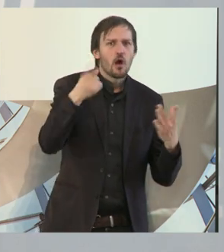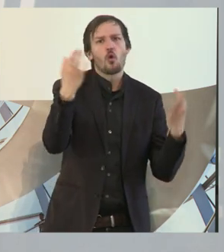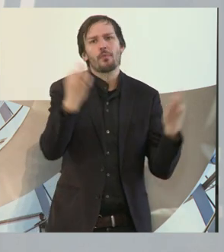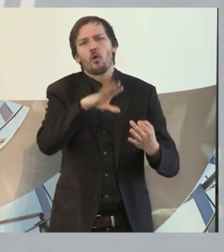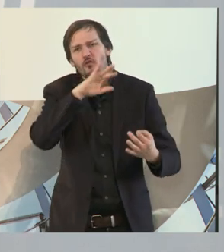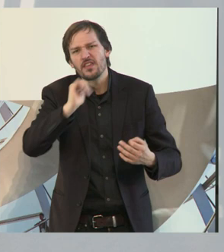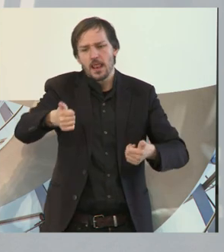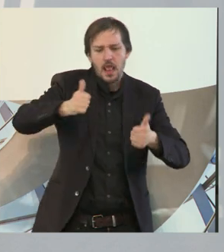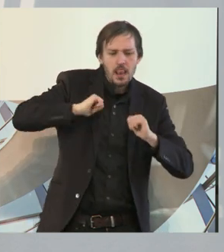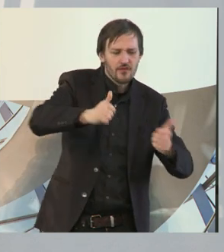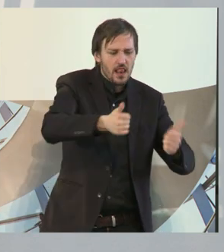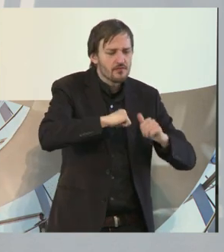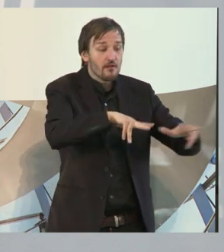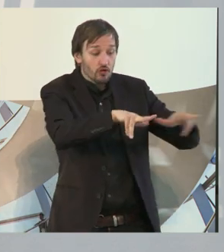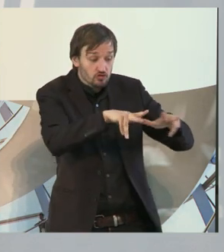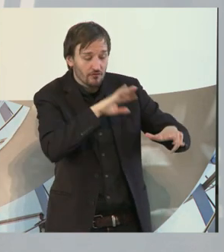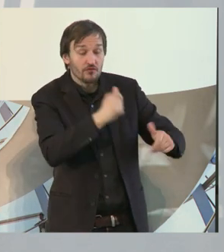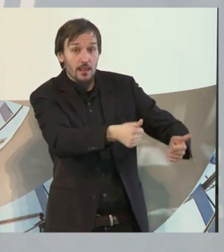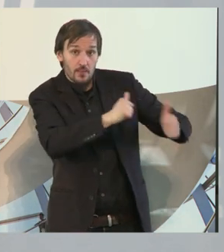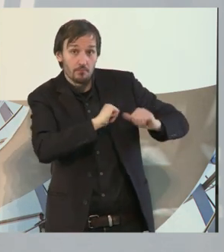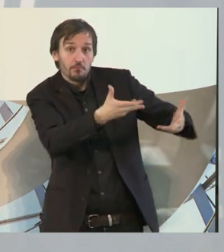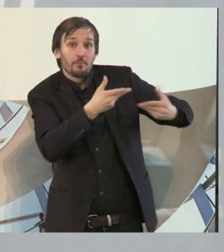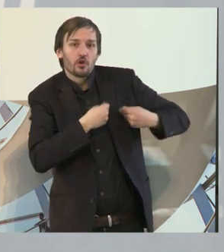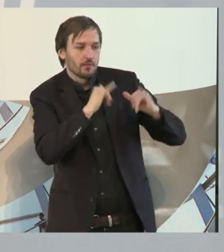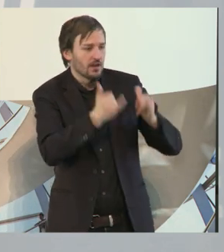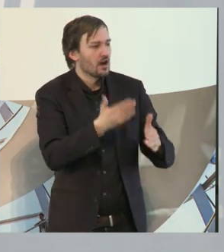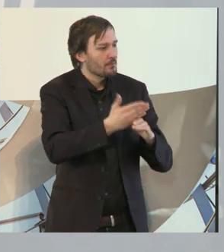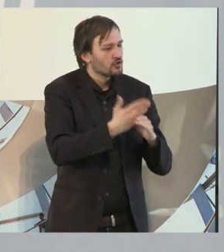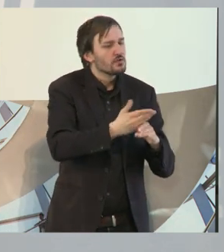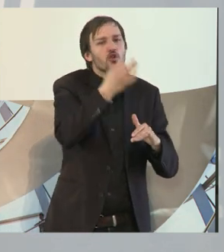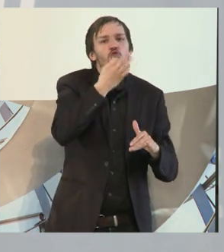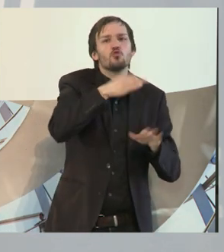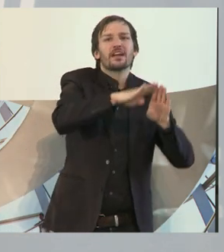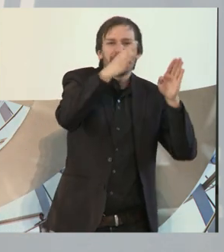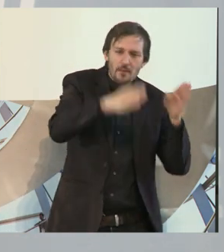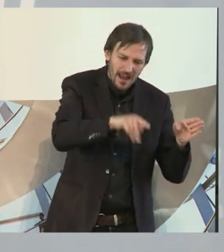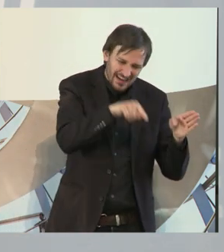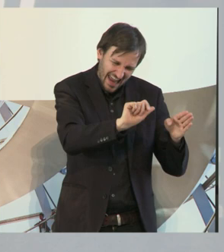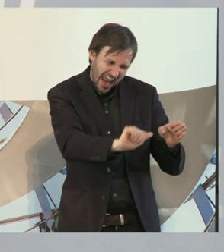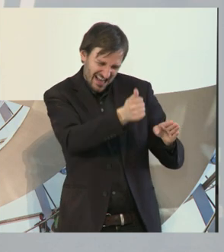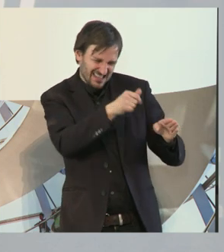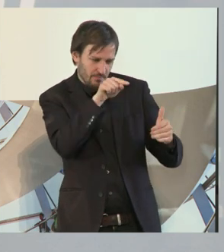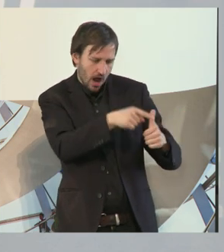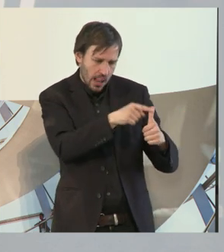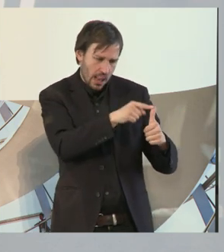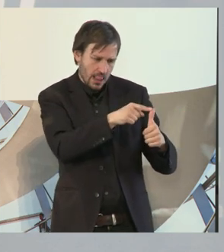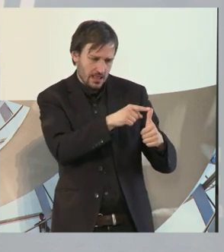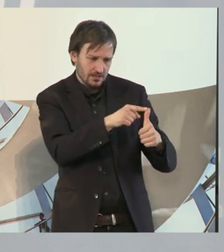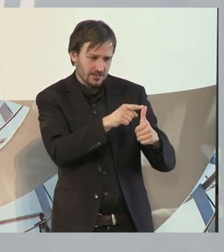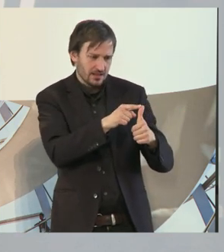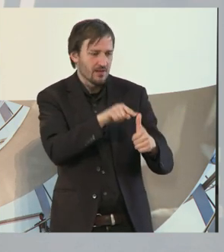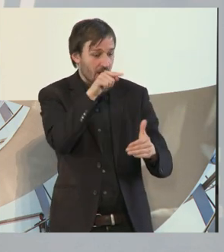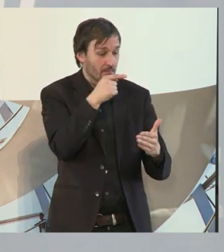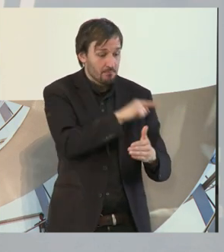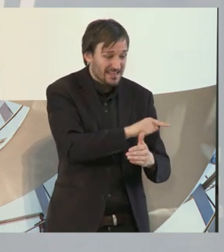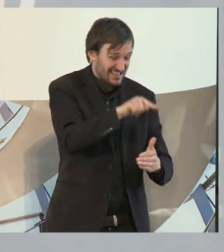aus der Wirtschaft heraus. Der Beginn ist eben über eine Jugendherberge in Nettetal-Hinsbeck gelaufen. Der Weg dahin war